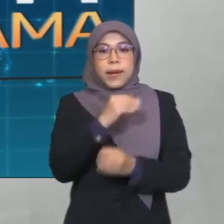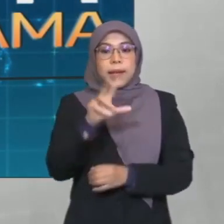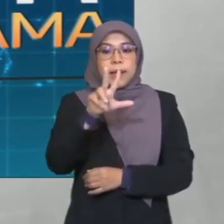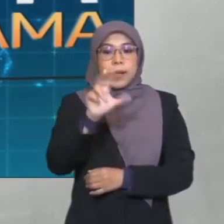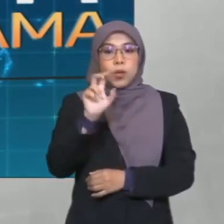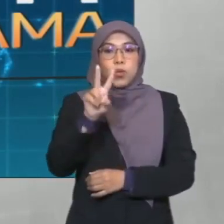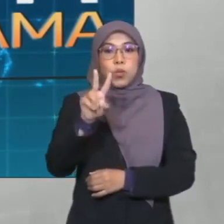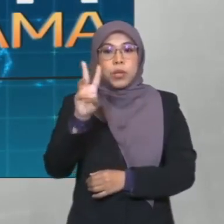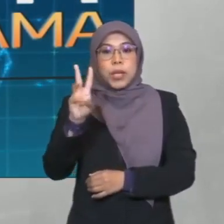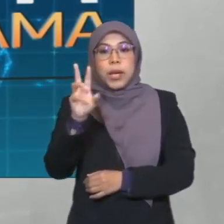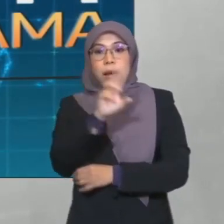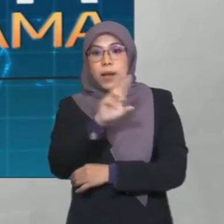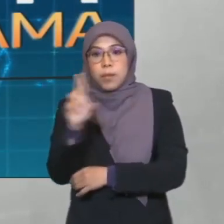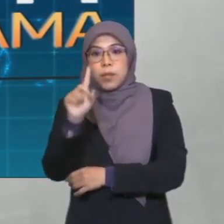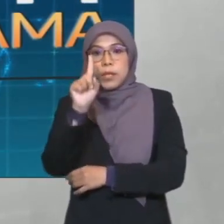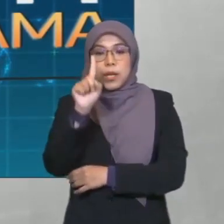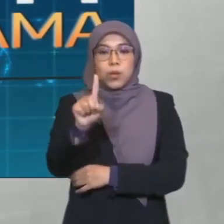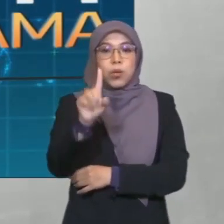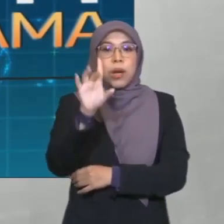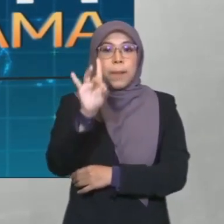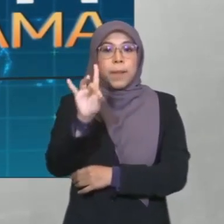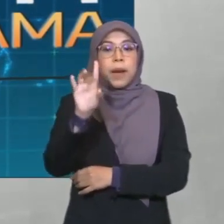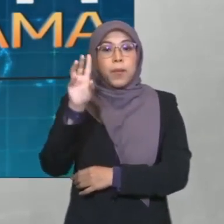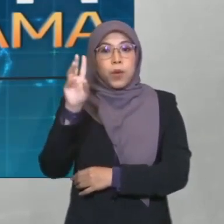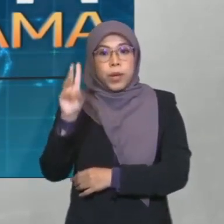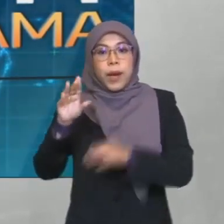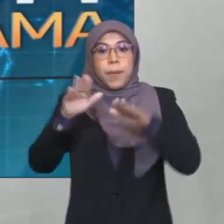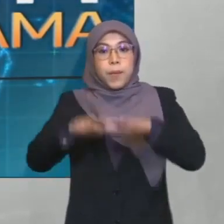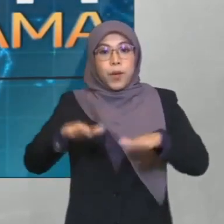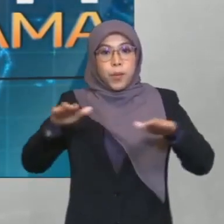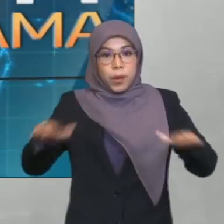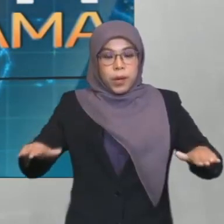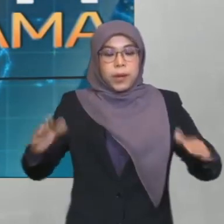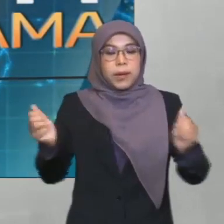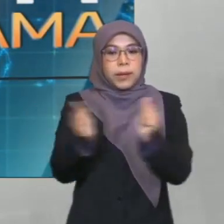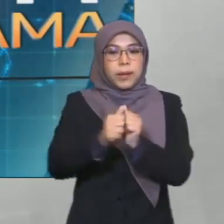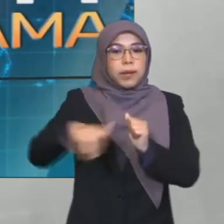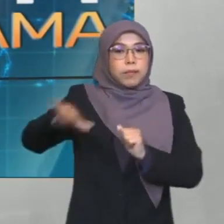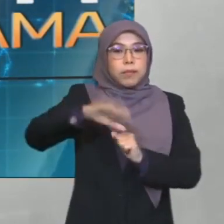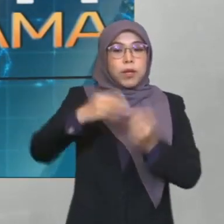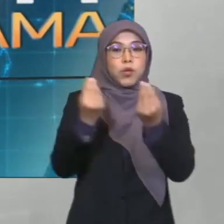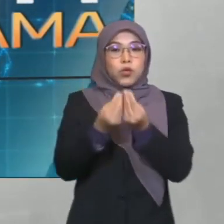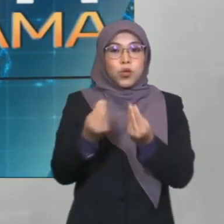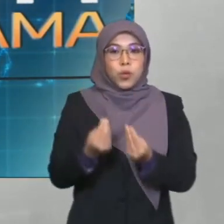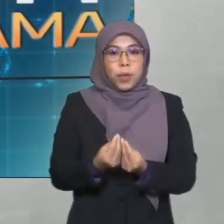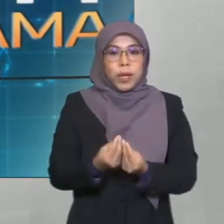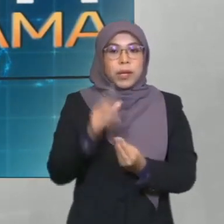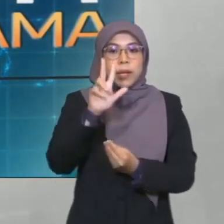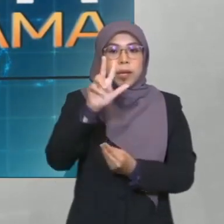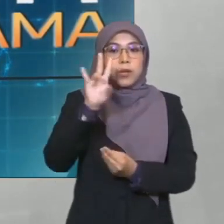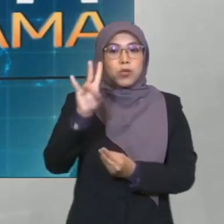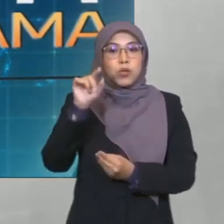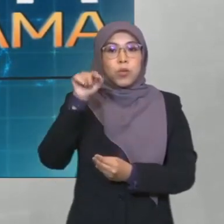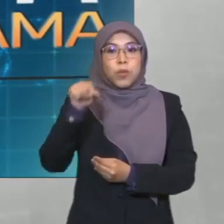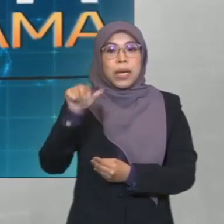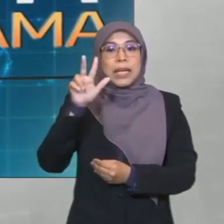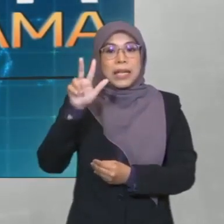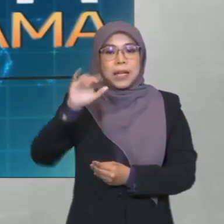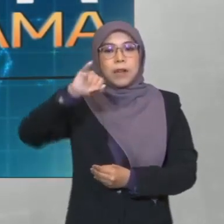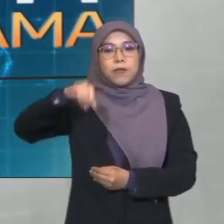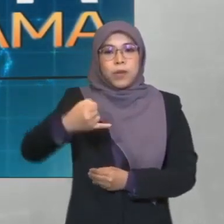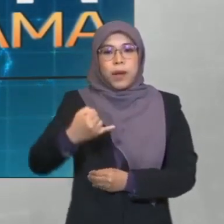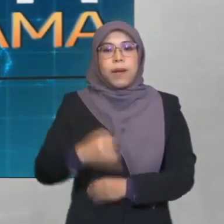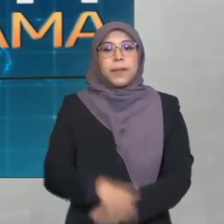323,186 murid dengan anggaran peruntukan berjumlah RM37.3